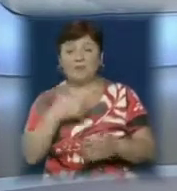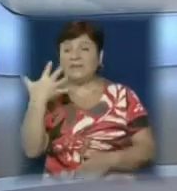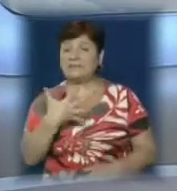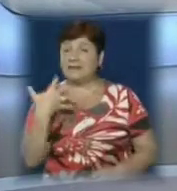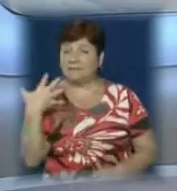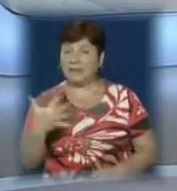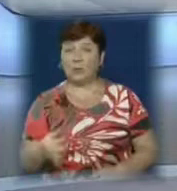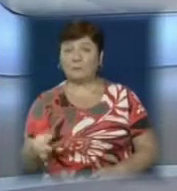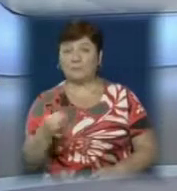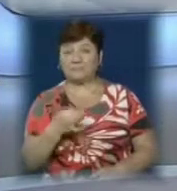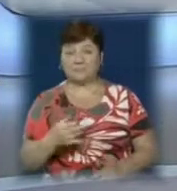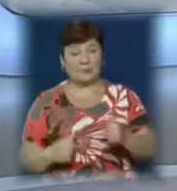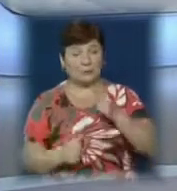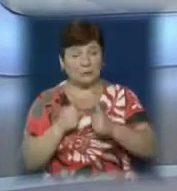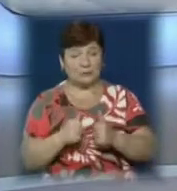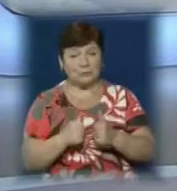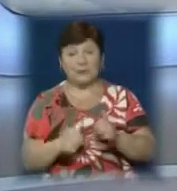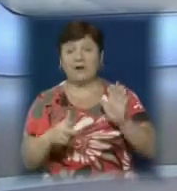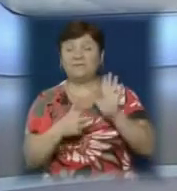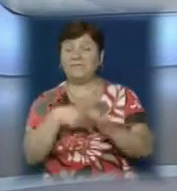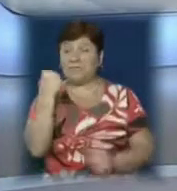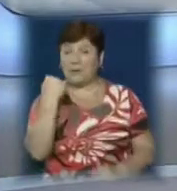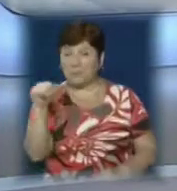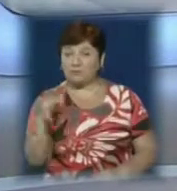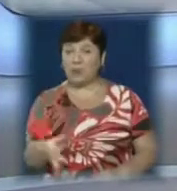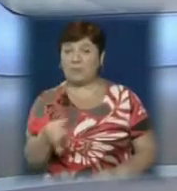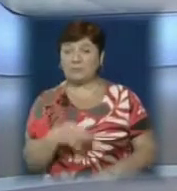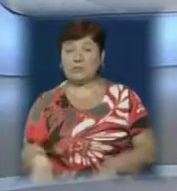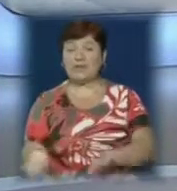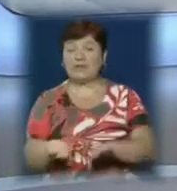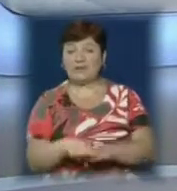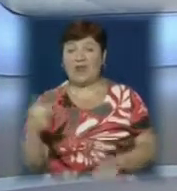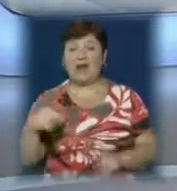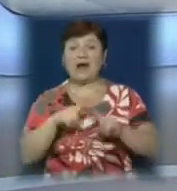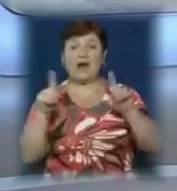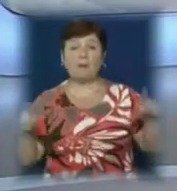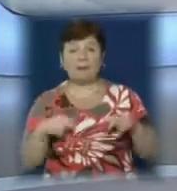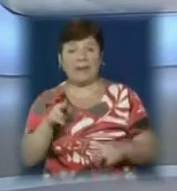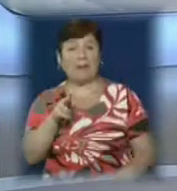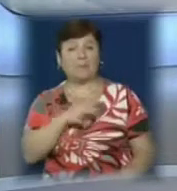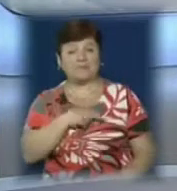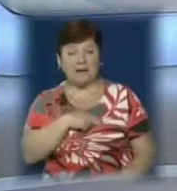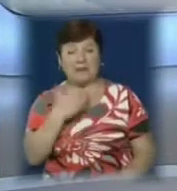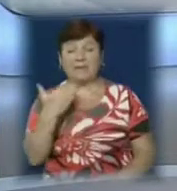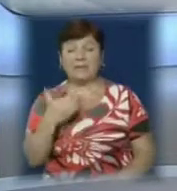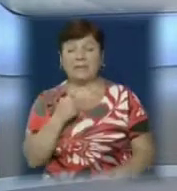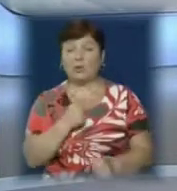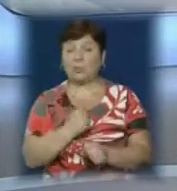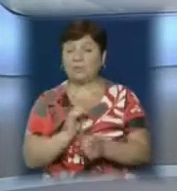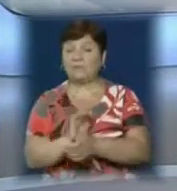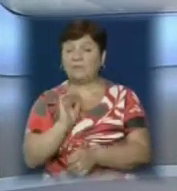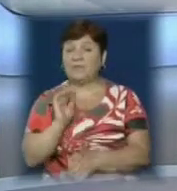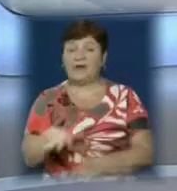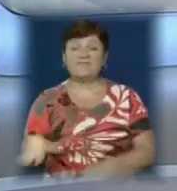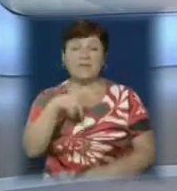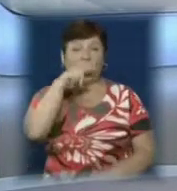подані на обласний етап конкурсу. Вісім переможців обласного рівня нагородили грамотами та призами. Їхні роботи будуть надіслані на